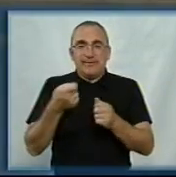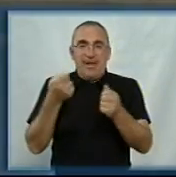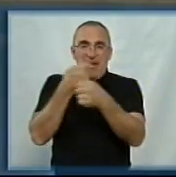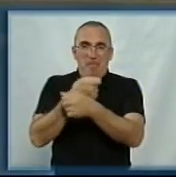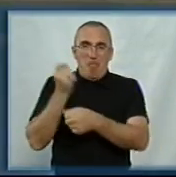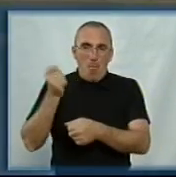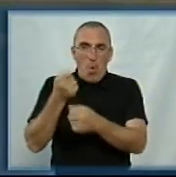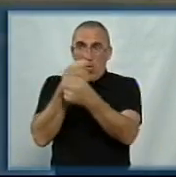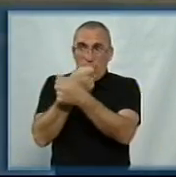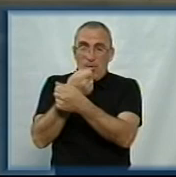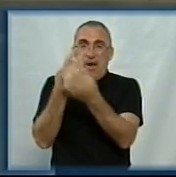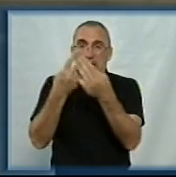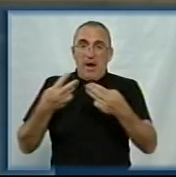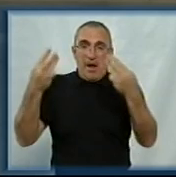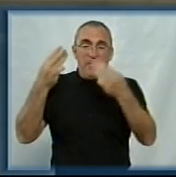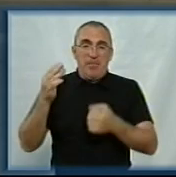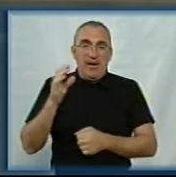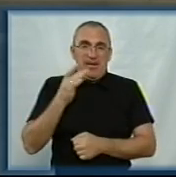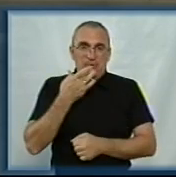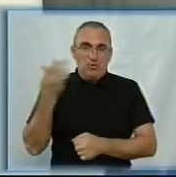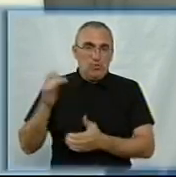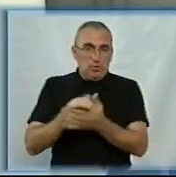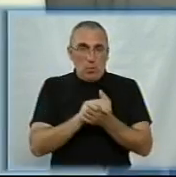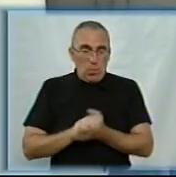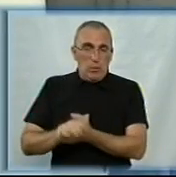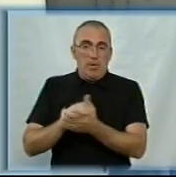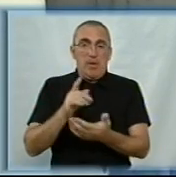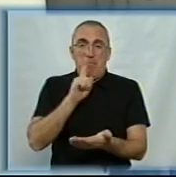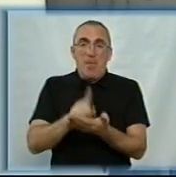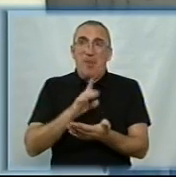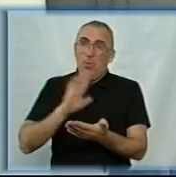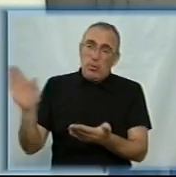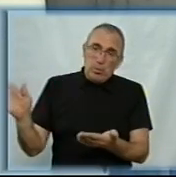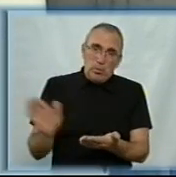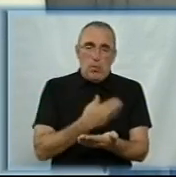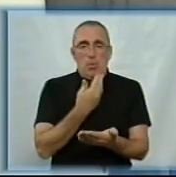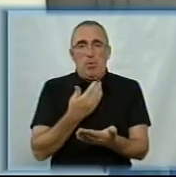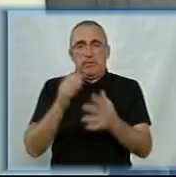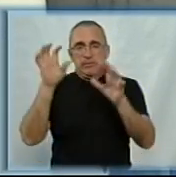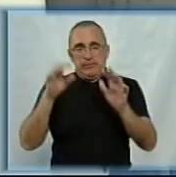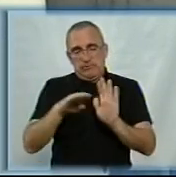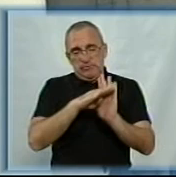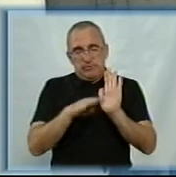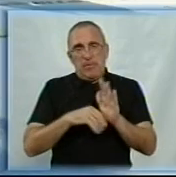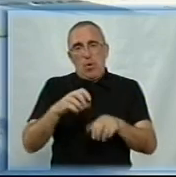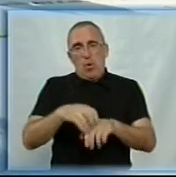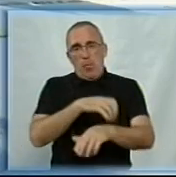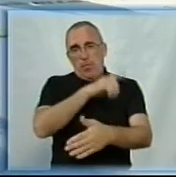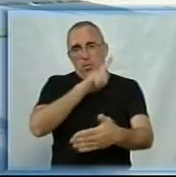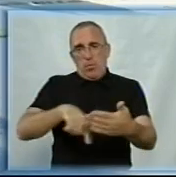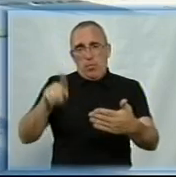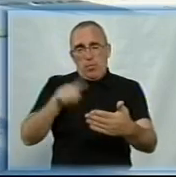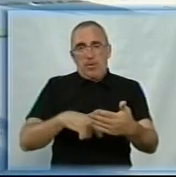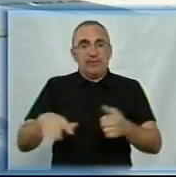тобто герб Радянського Союзу, який має бути демонтований за законодавством про декомунізацію. Це